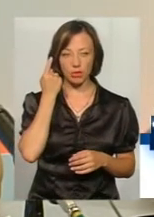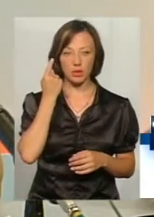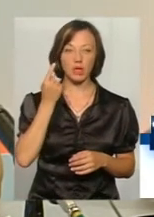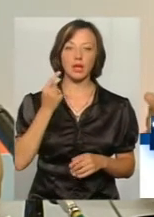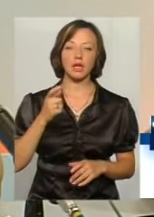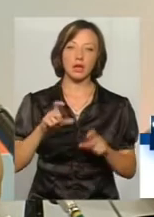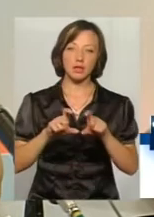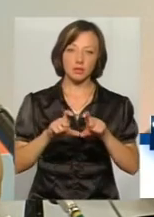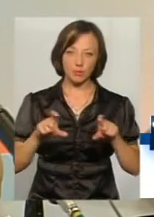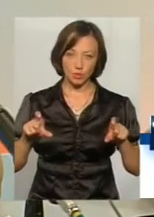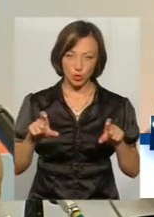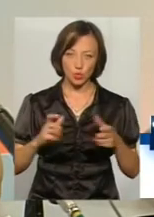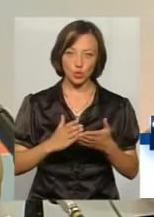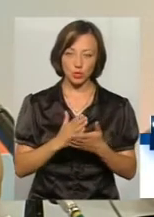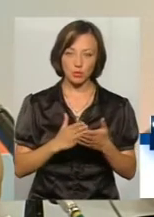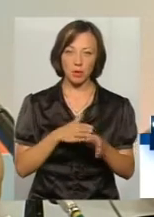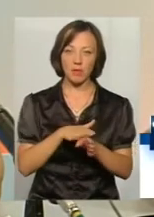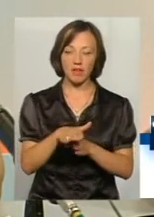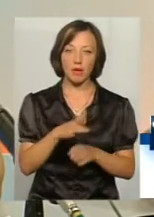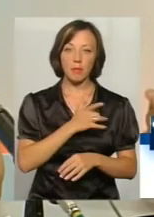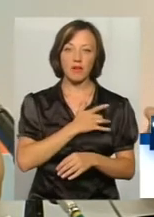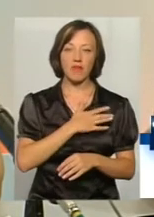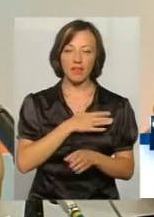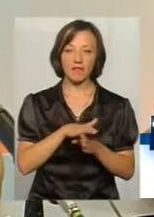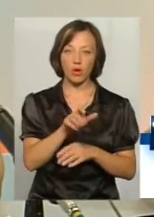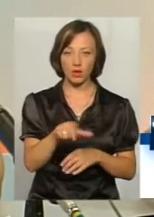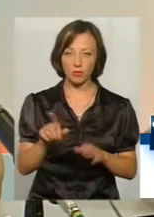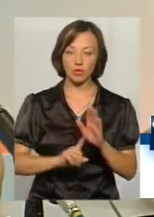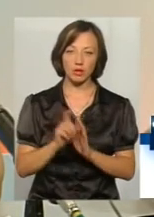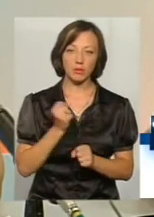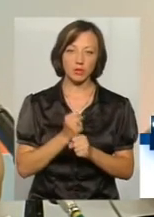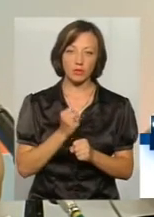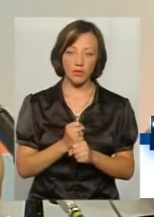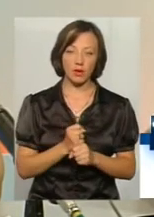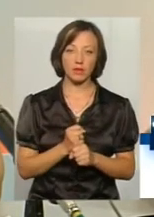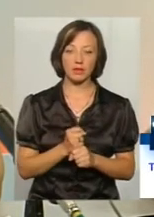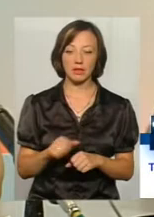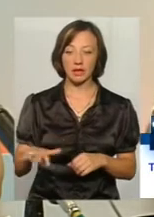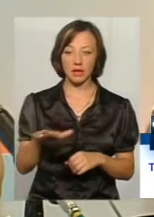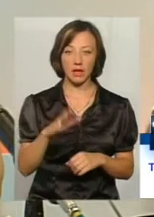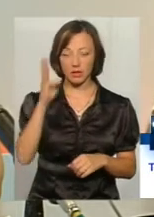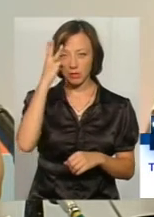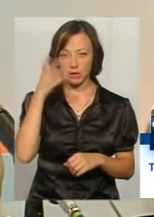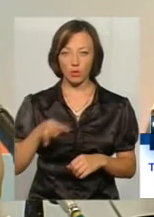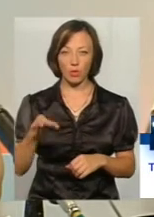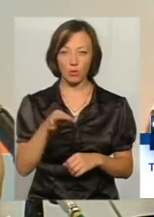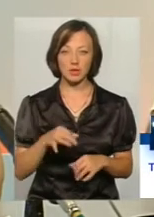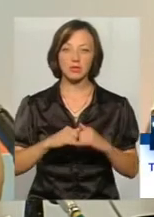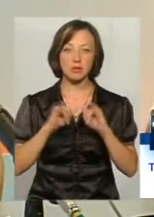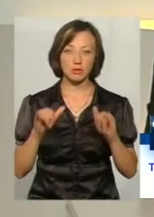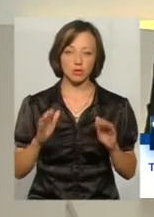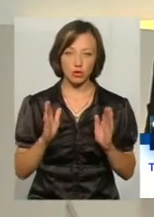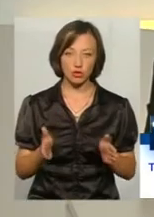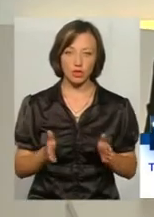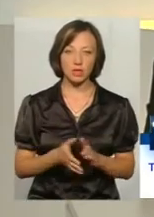інститут приватних виконавців в принципі запрацює, приватних виконавців на теренах Хмельницької області збільшиться,